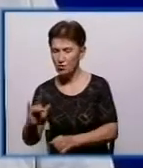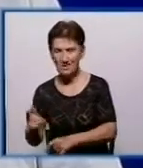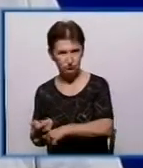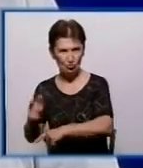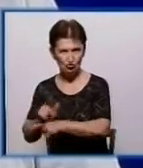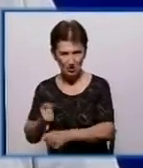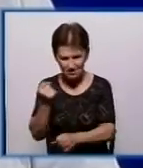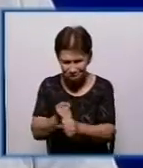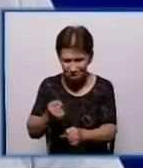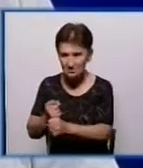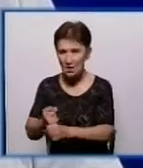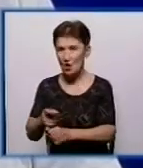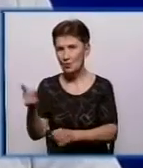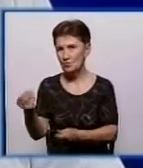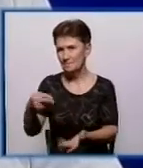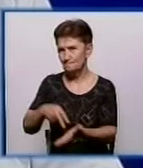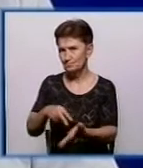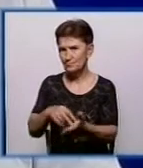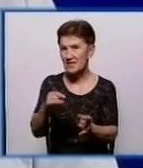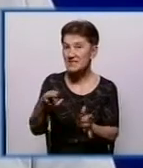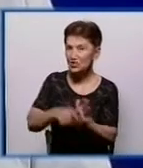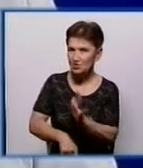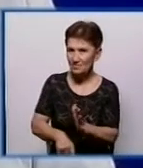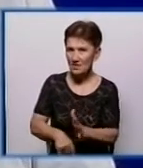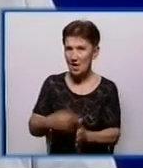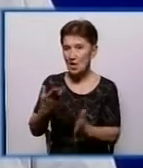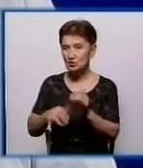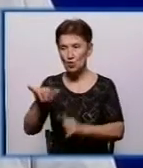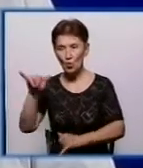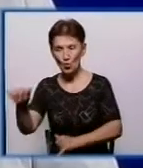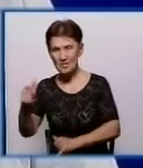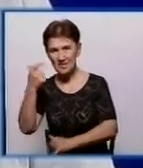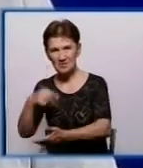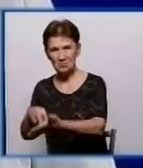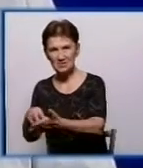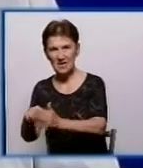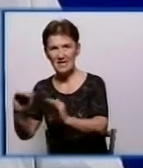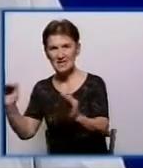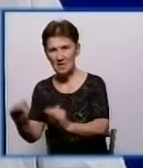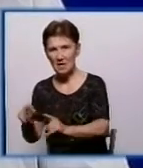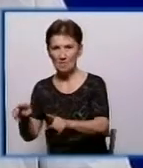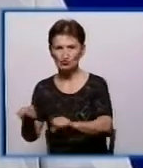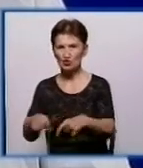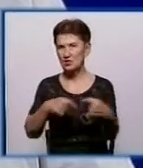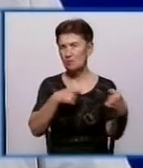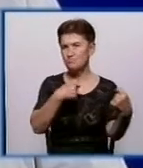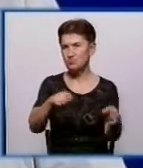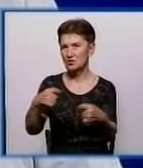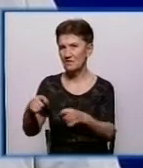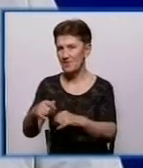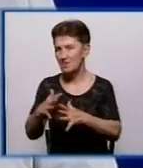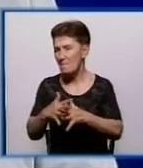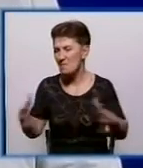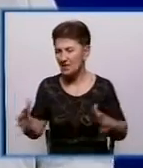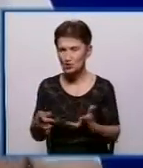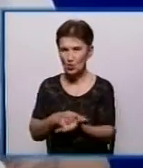табуреток більше, в них собівартість виходить дешевше. Якщо в них виходить собівартість дешевше, ти їх можеш тоді продавати більшу кількість.